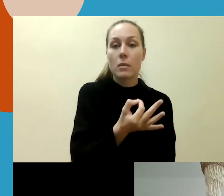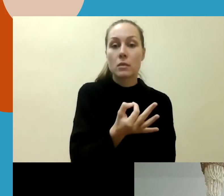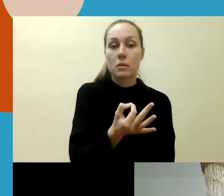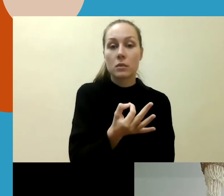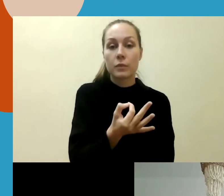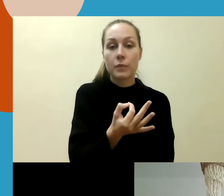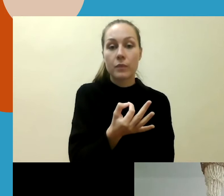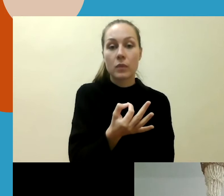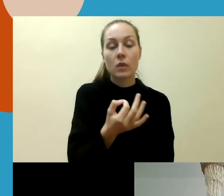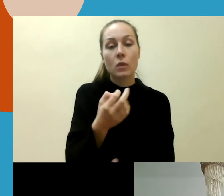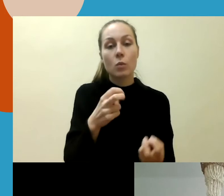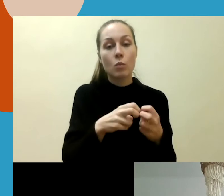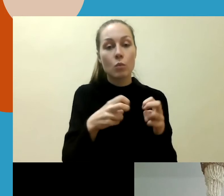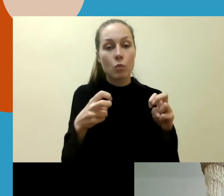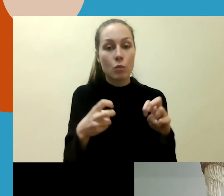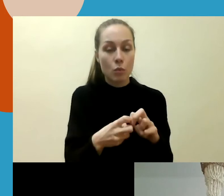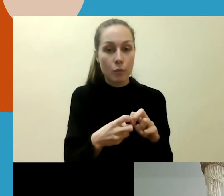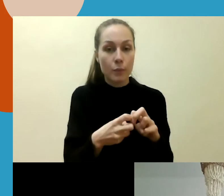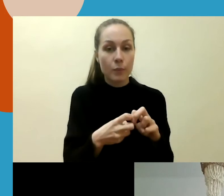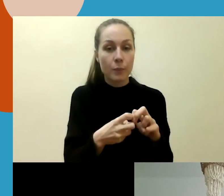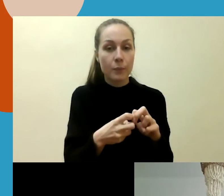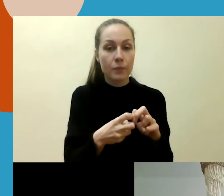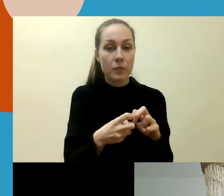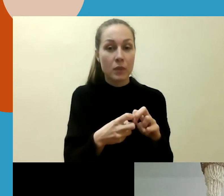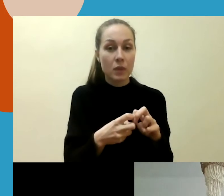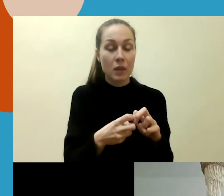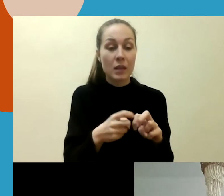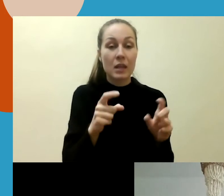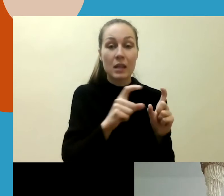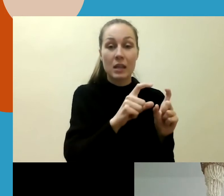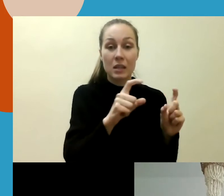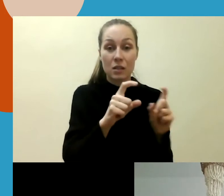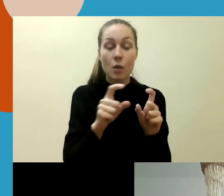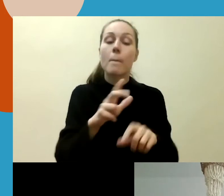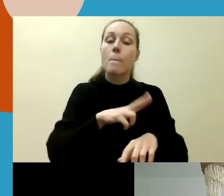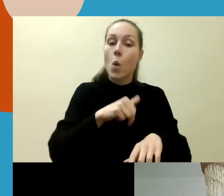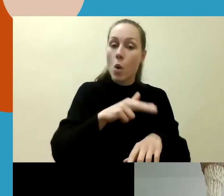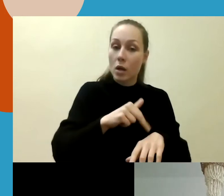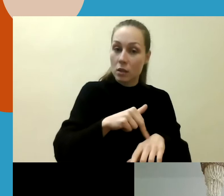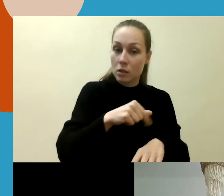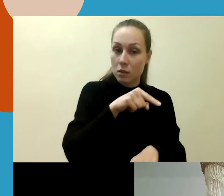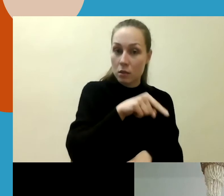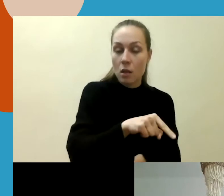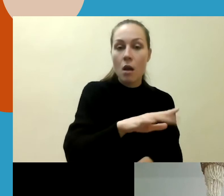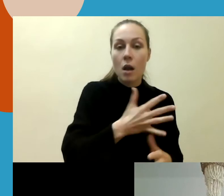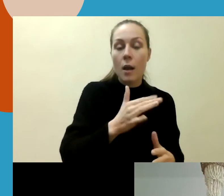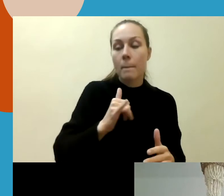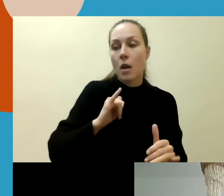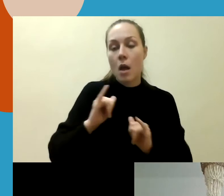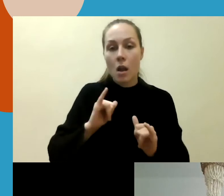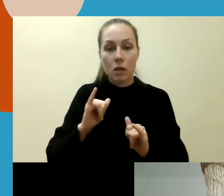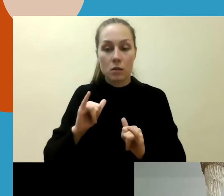tą problemą latintiškumo. Tai, kad dėl institucinio atsako, tai yra policijos pareigūno atsako, į nepykantos nusikaltimus, tai per